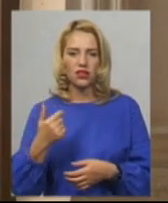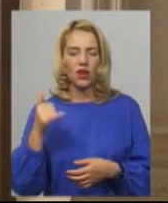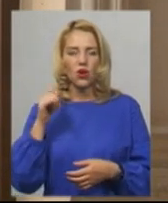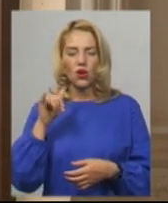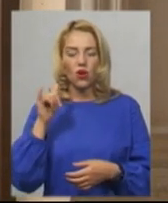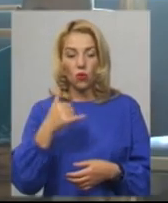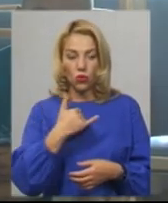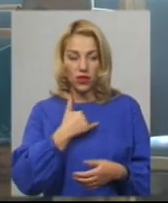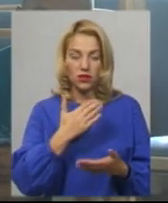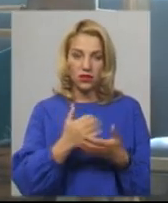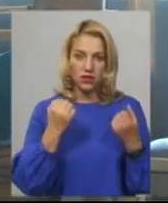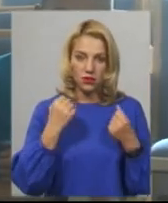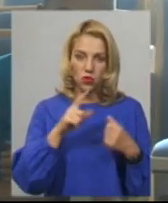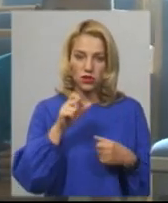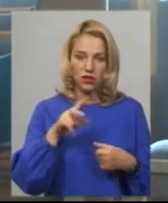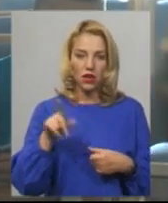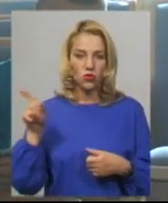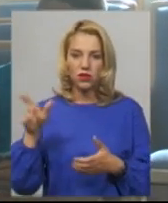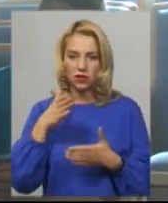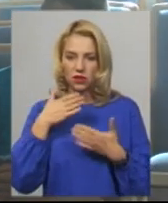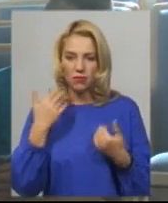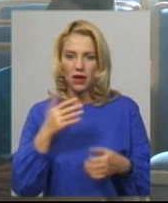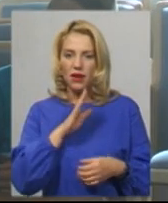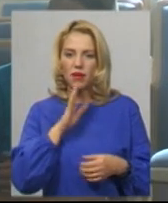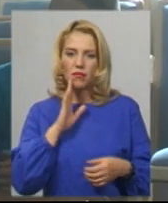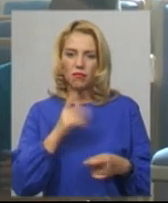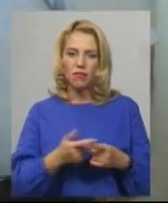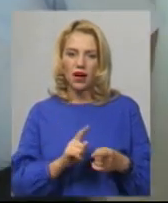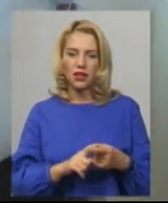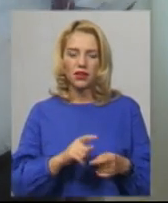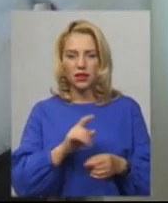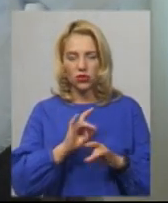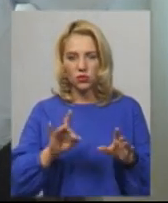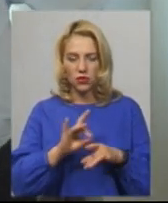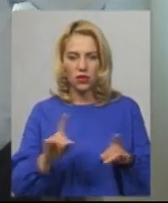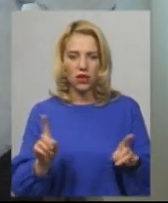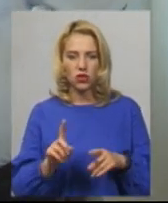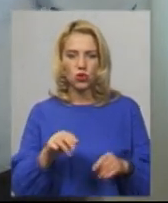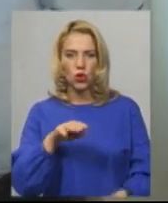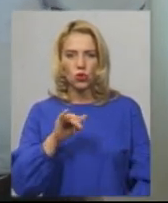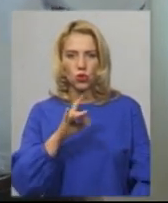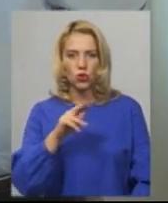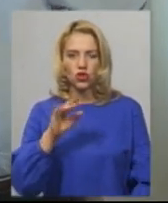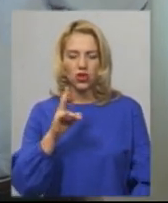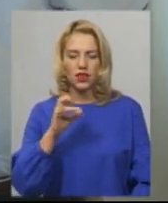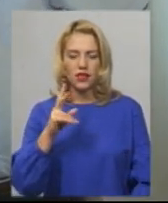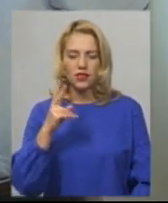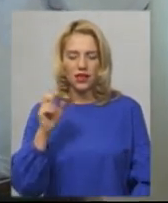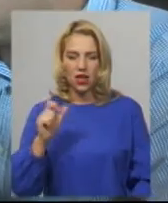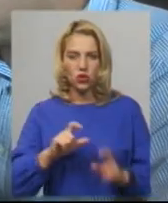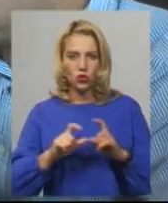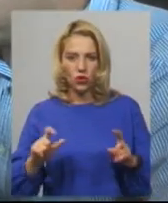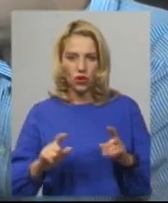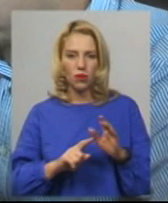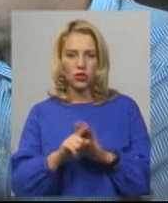спорзал, але ми вигравали. Мати учня борщівської ЗОЖ перших-других ступенів Олена Величко каже, в Турчинецькій школі почали робити ремонти після